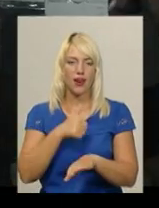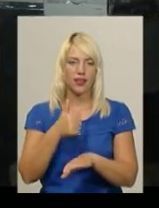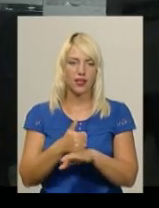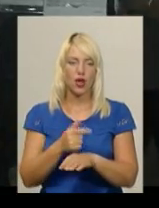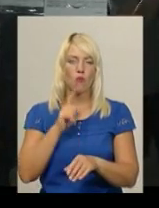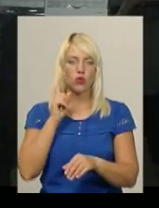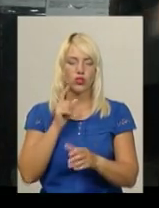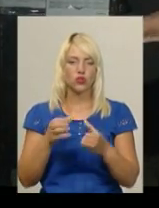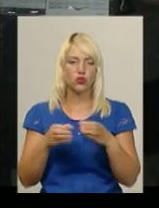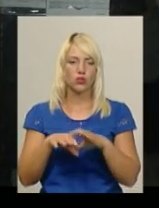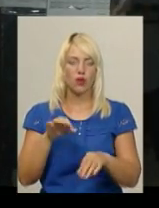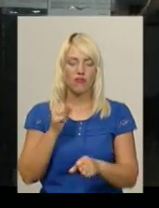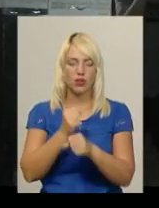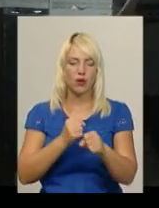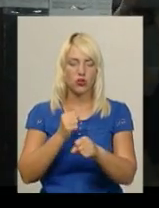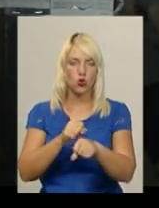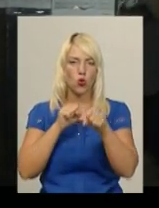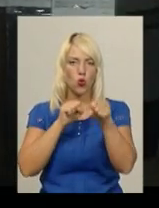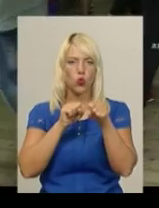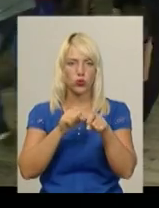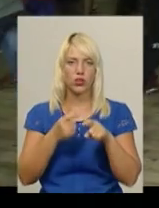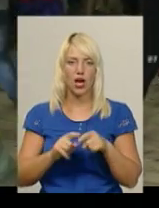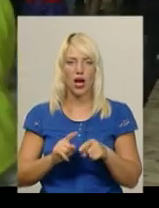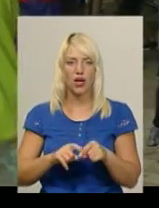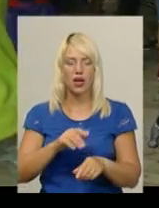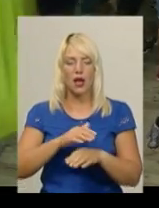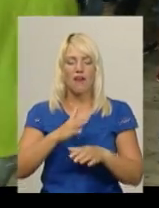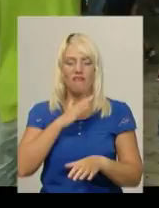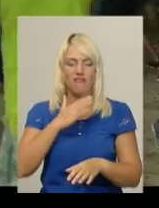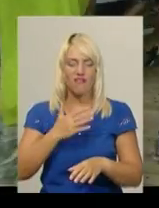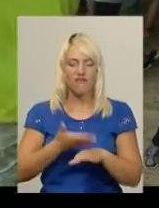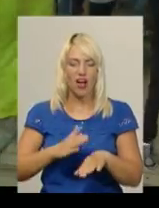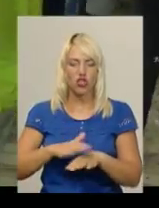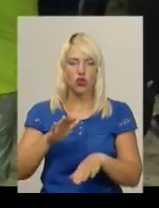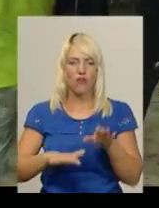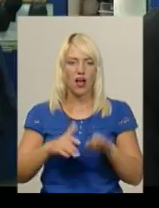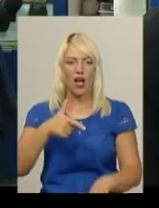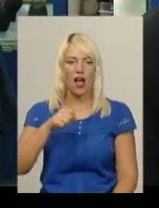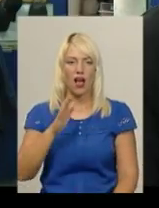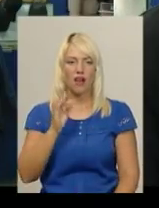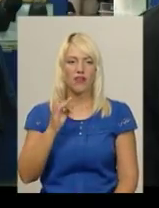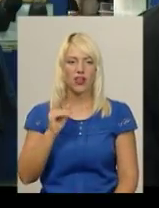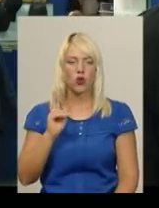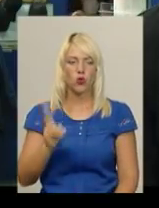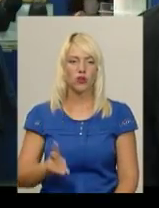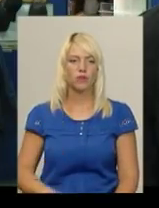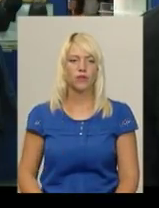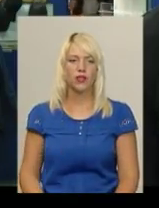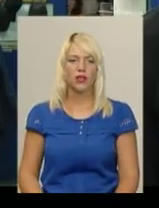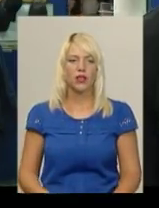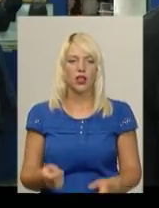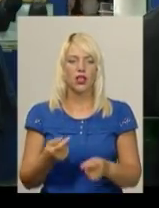Відпрацьовує удари багаторазовий призер чемпіонатів Європи важковаговик В'ячеслав Гаврилюк. Допрацьовувати завжди потрібно,